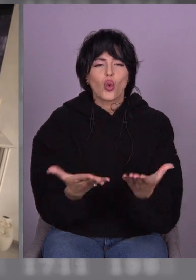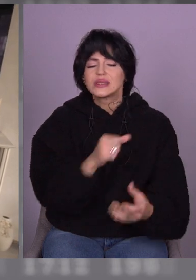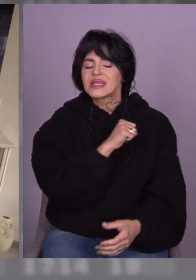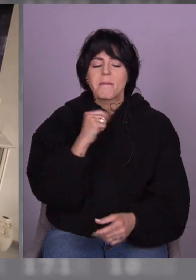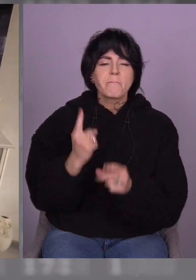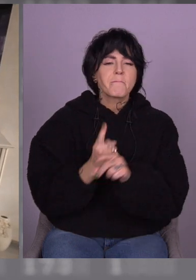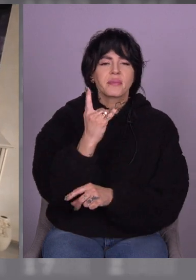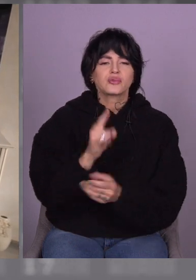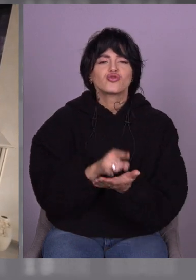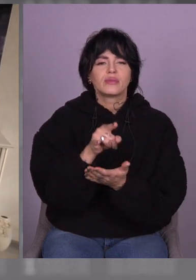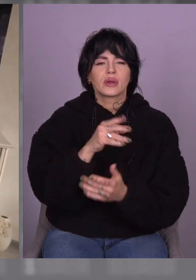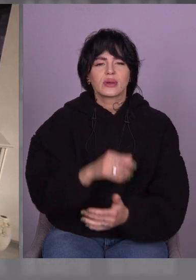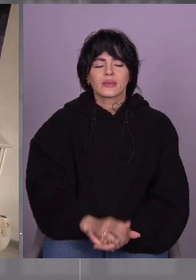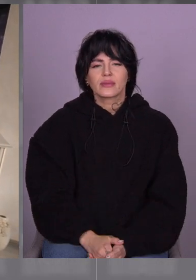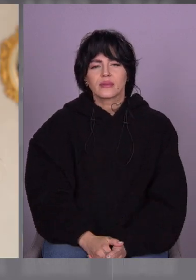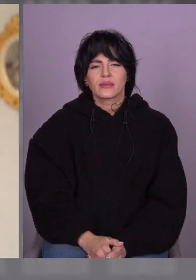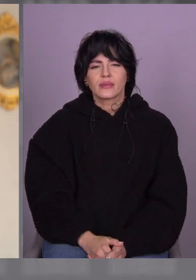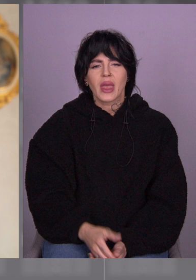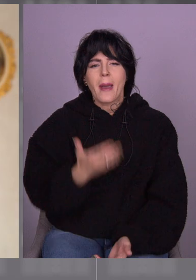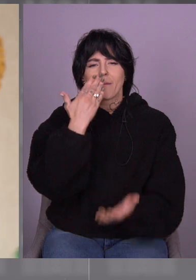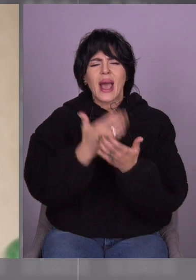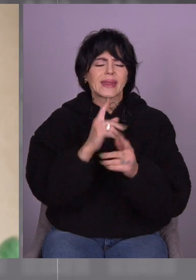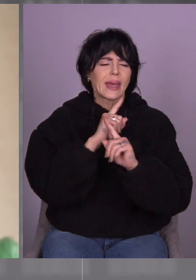покажуть? Не буду я вам показувати, я вам подарую.